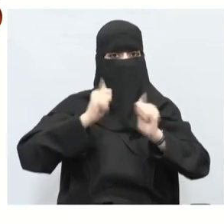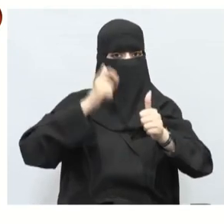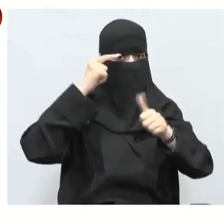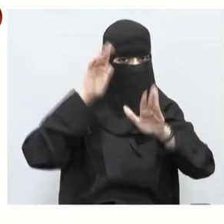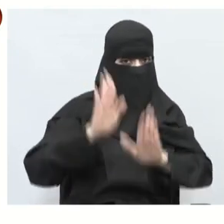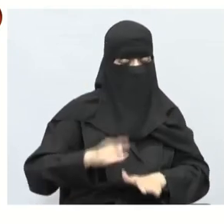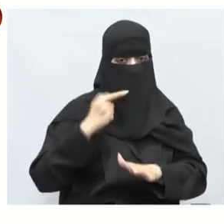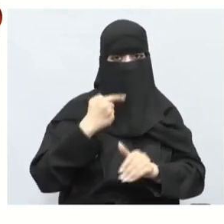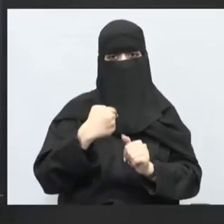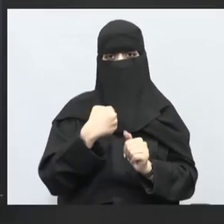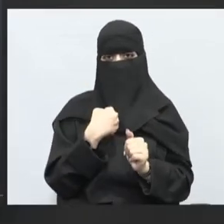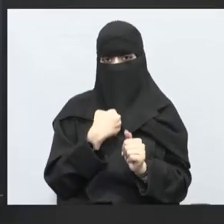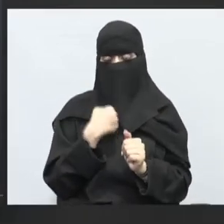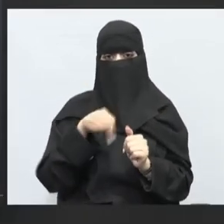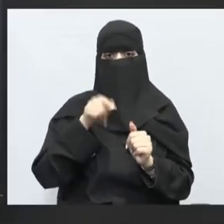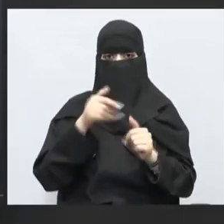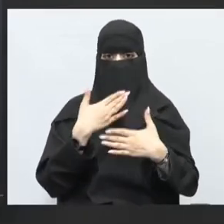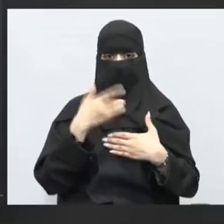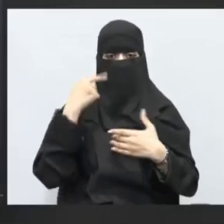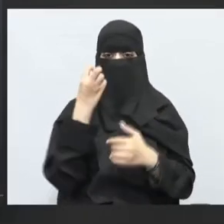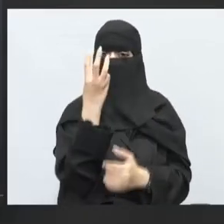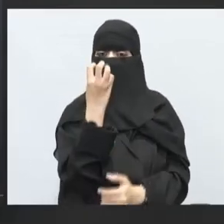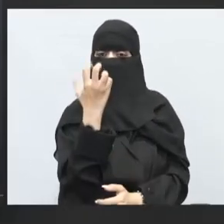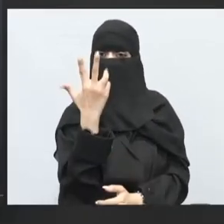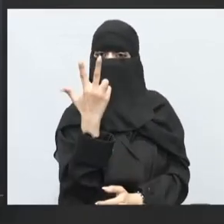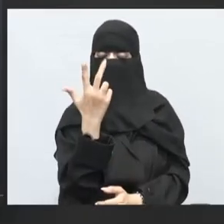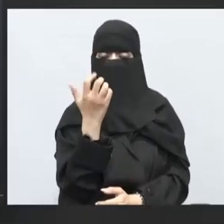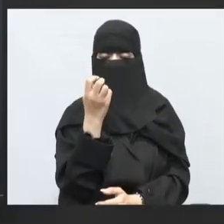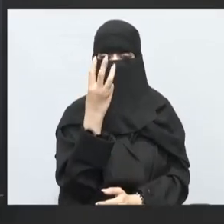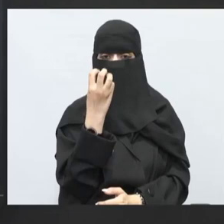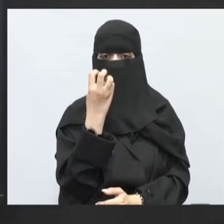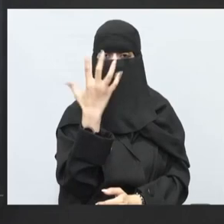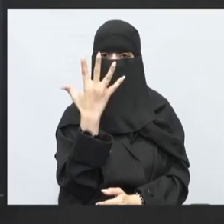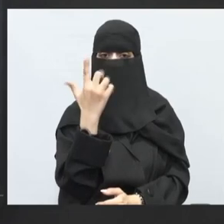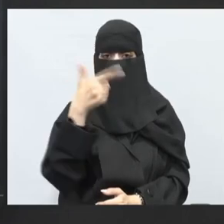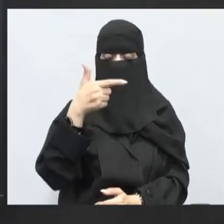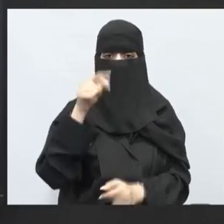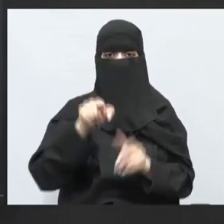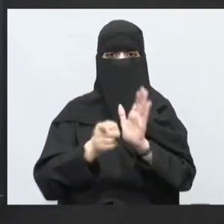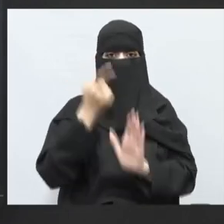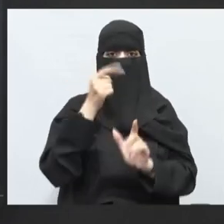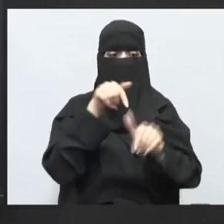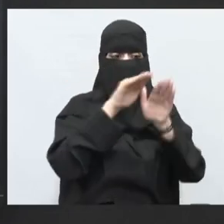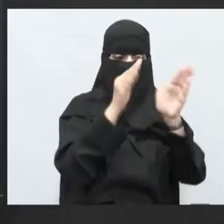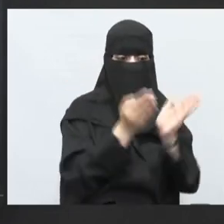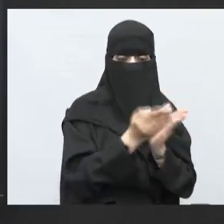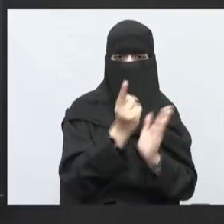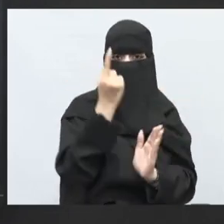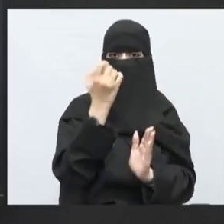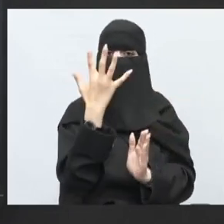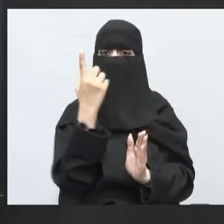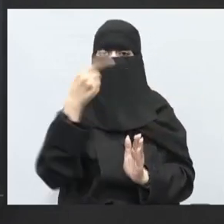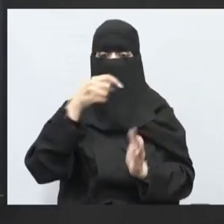يعني عندك المتوفر ثلاثة مية وخمسة سبوع القفص الواحد بخمسة عشر النقل